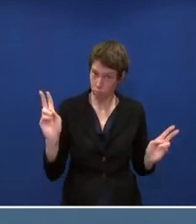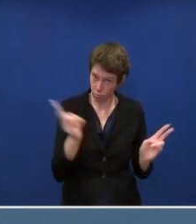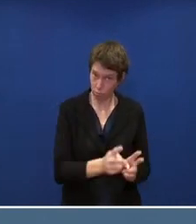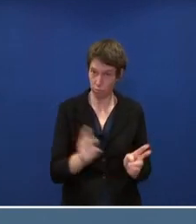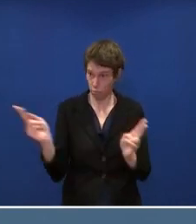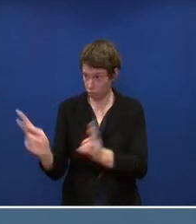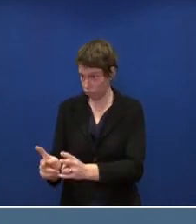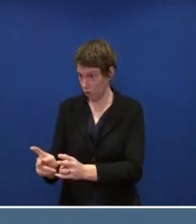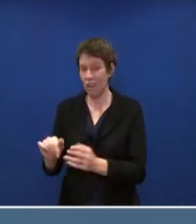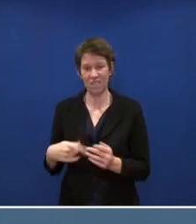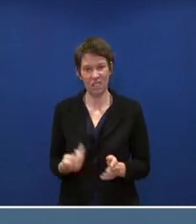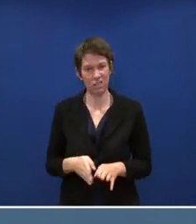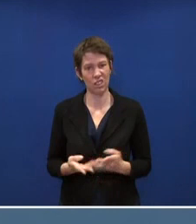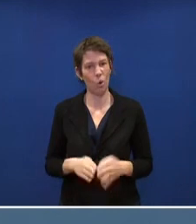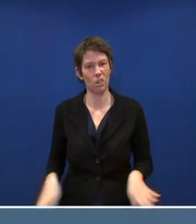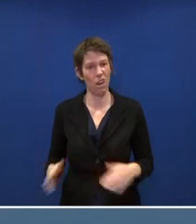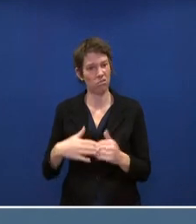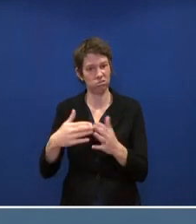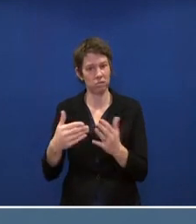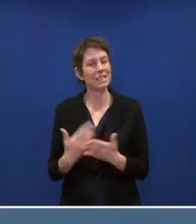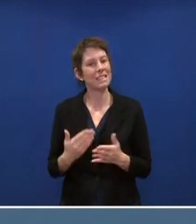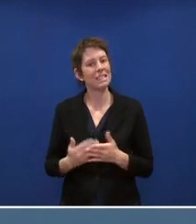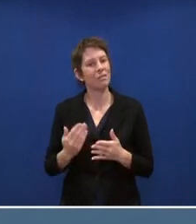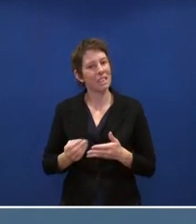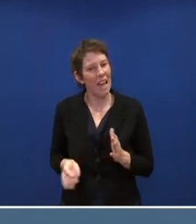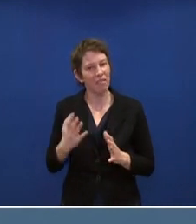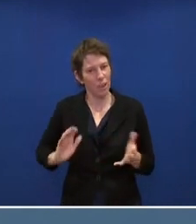können wir darauf ja nicht aufbauen. Das sind kurzfristige Effekte.